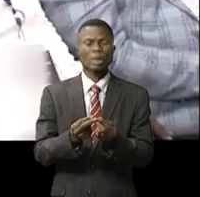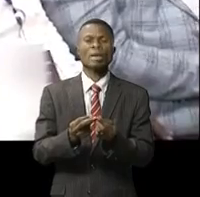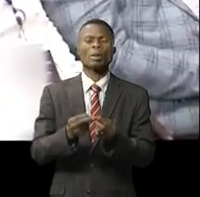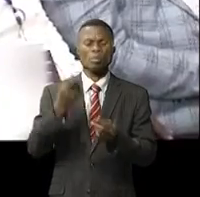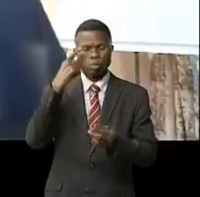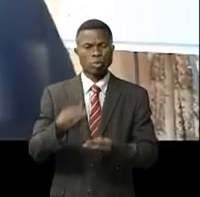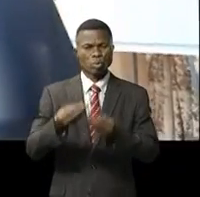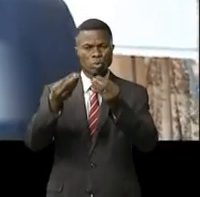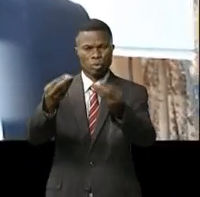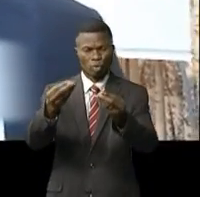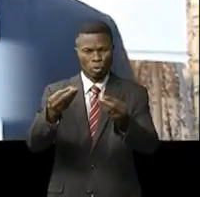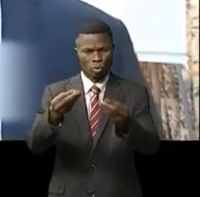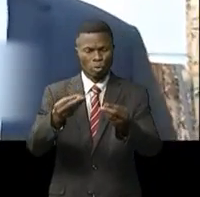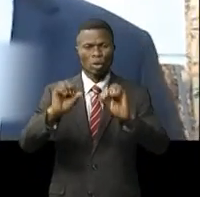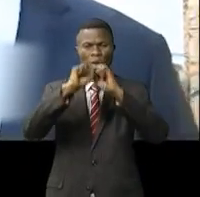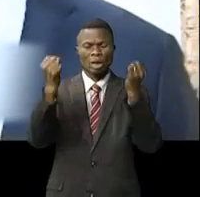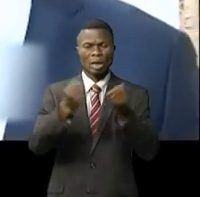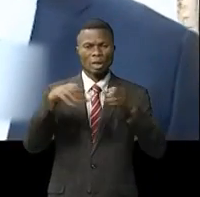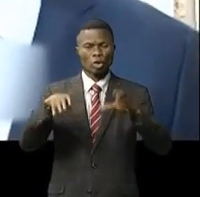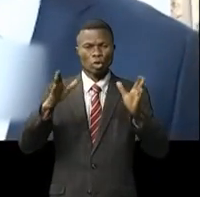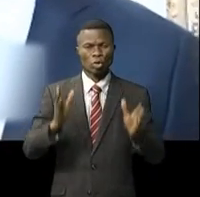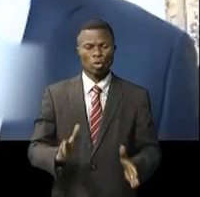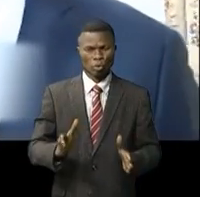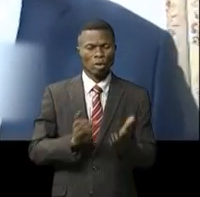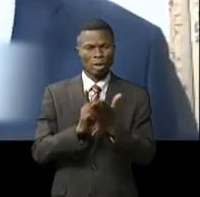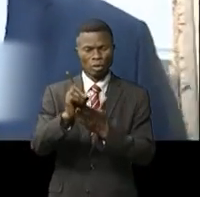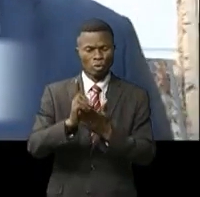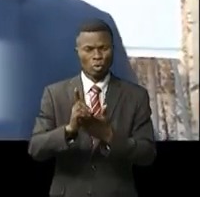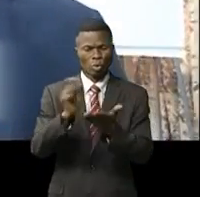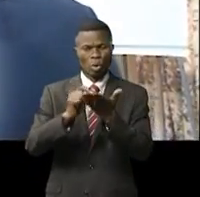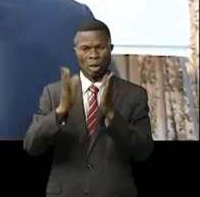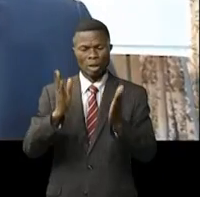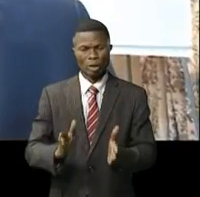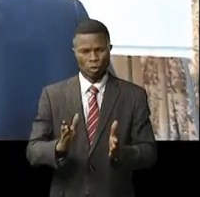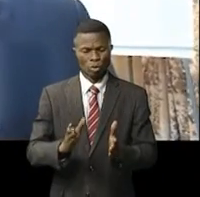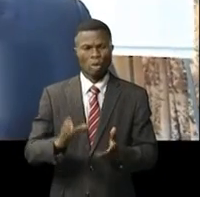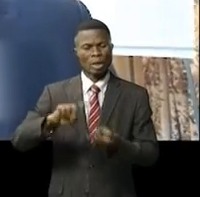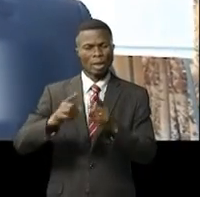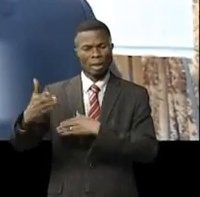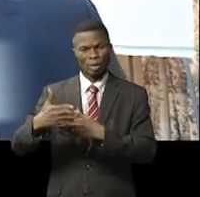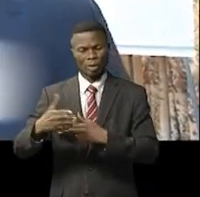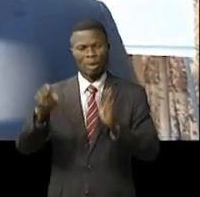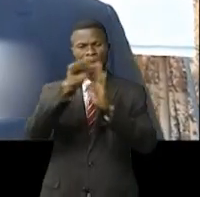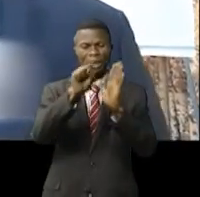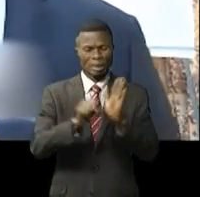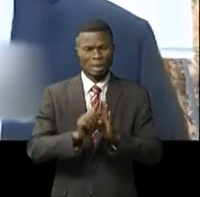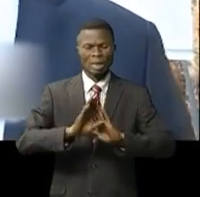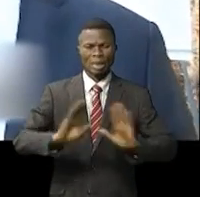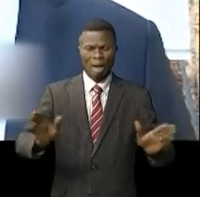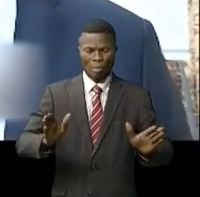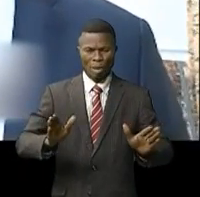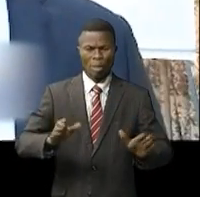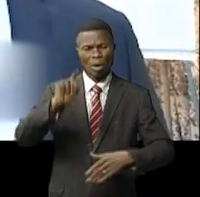doter à sociétés comme on est des droits d'auteur ou des droits voisins un statut qui répond aux